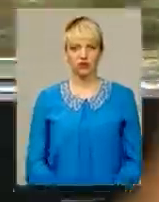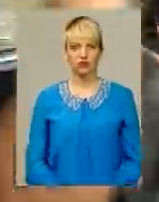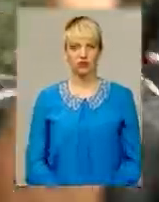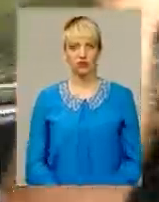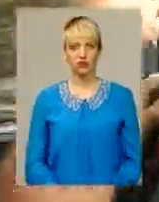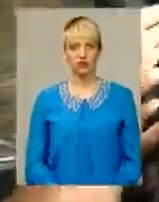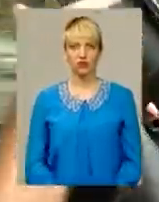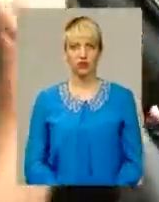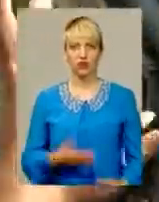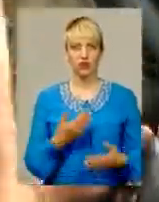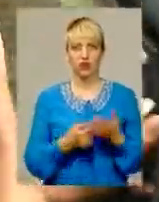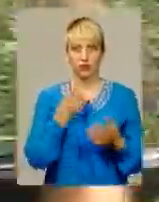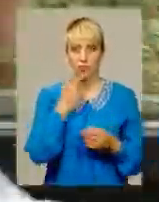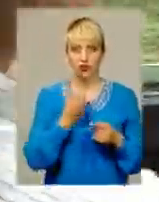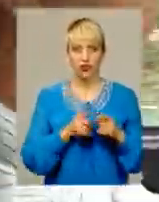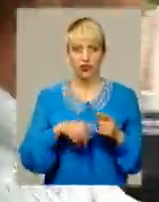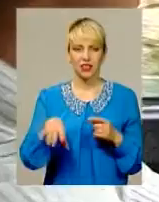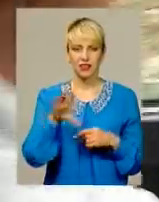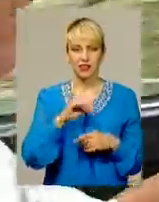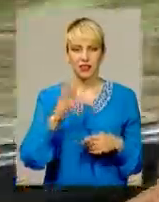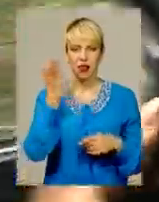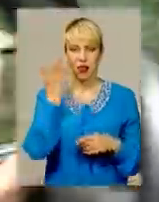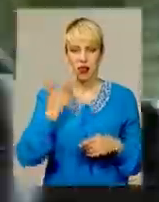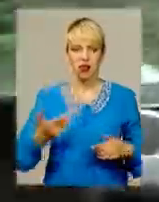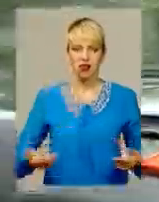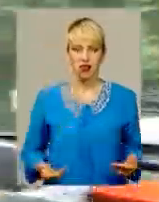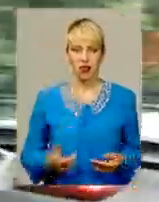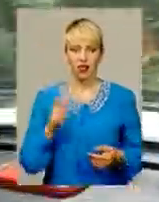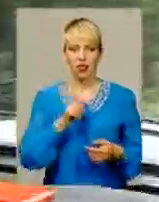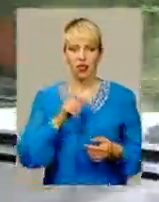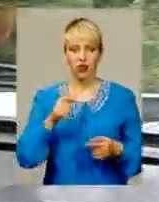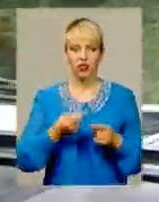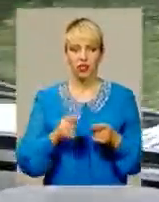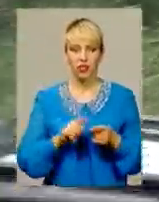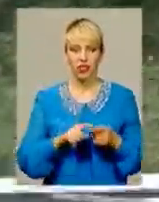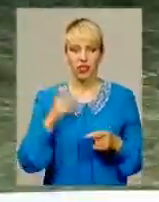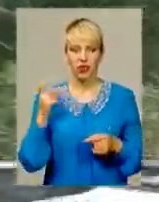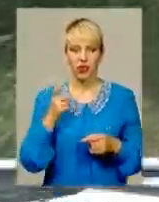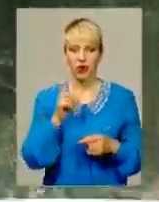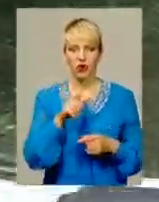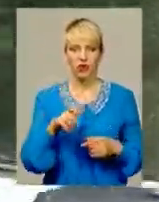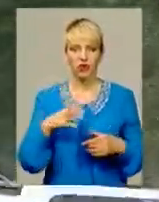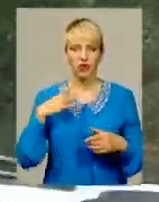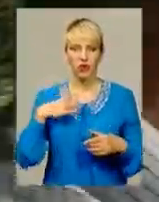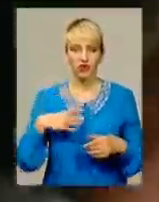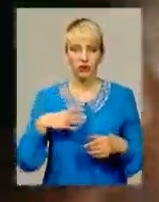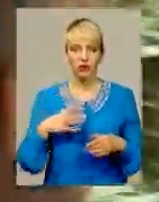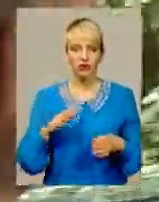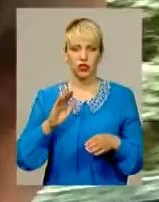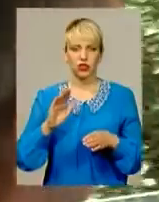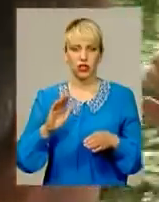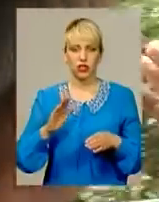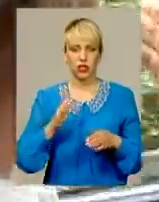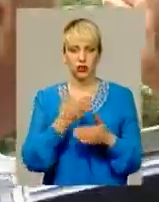Ось подивіться, це от що, це коли жили люди, але за цих господарів ці люди змушені були порозбігатися. Оце